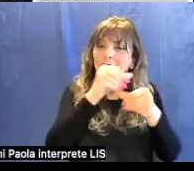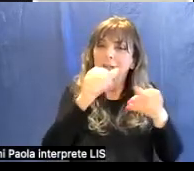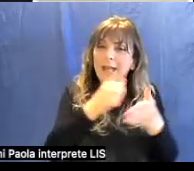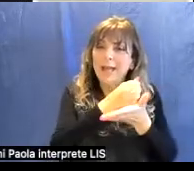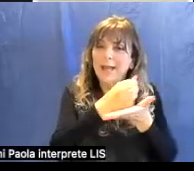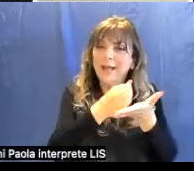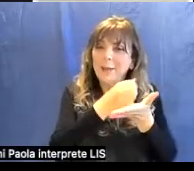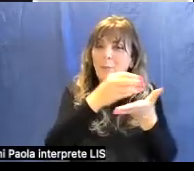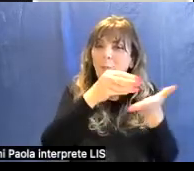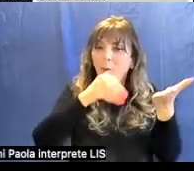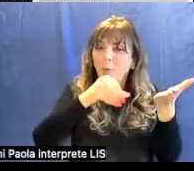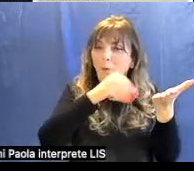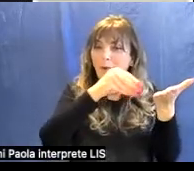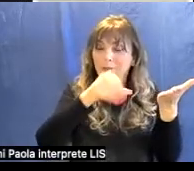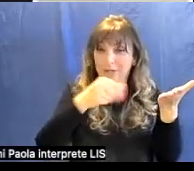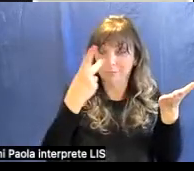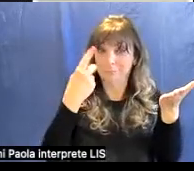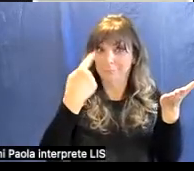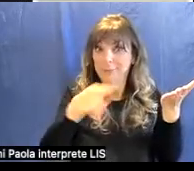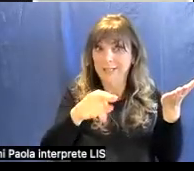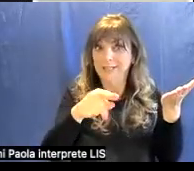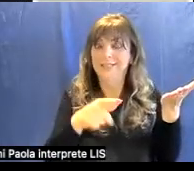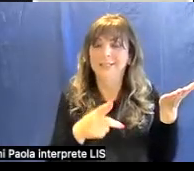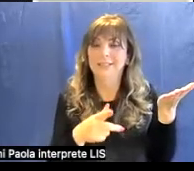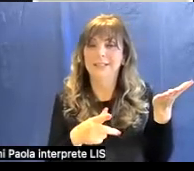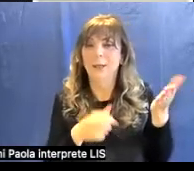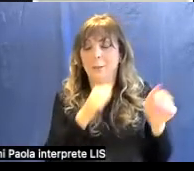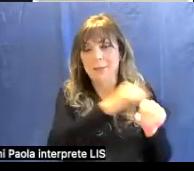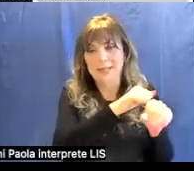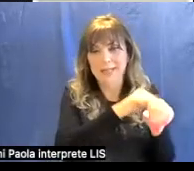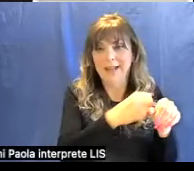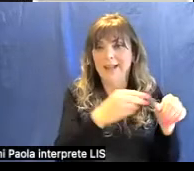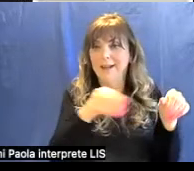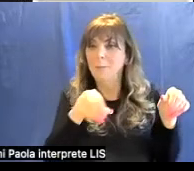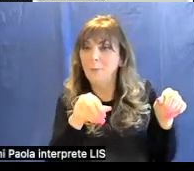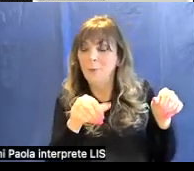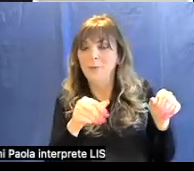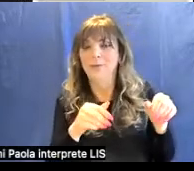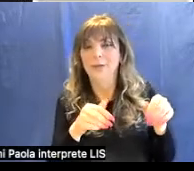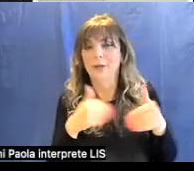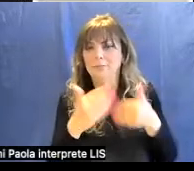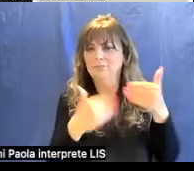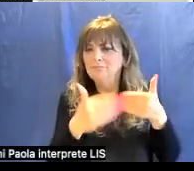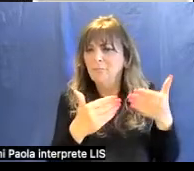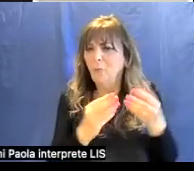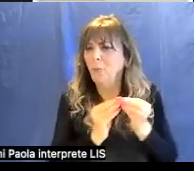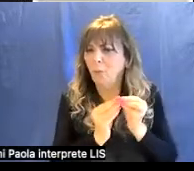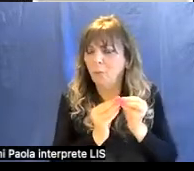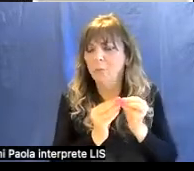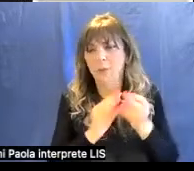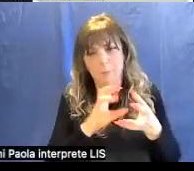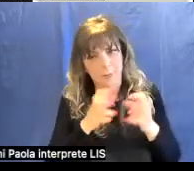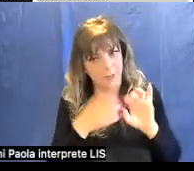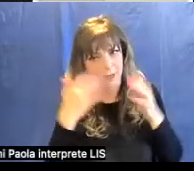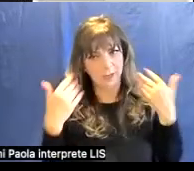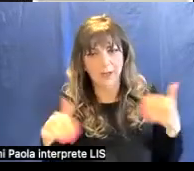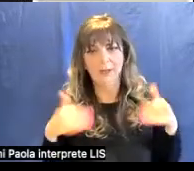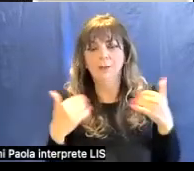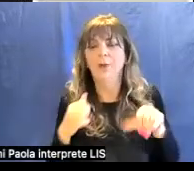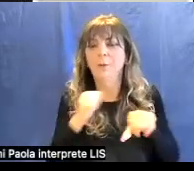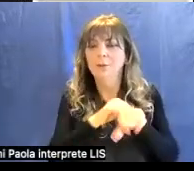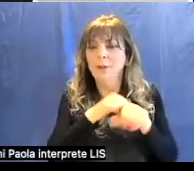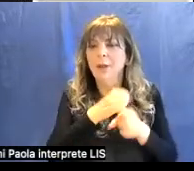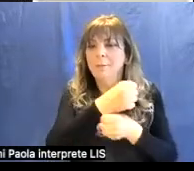qua questo è un minerale ecco il procedimento era molto complesso il minerale era